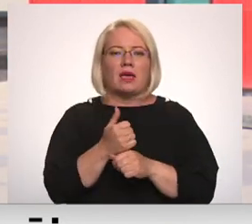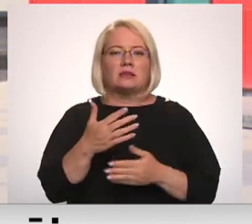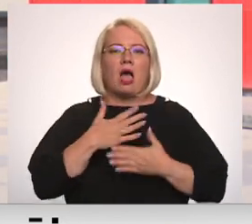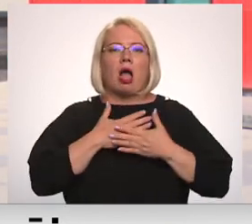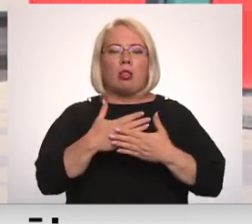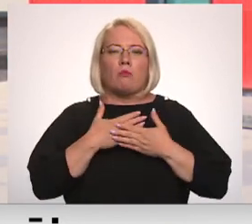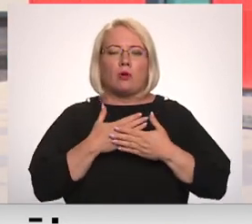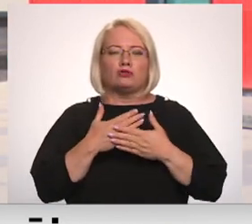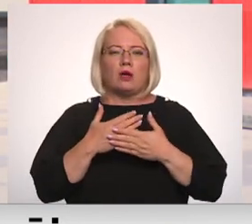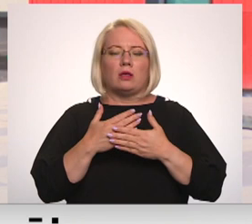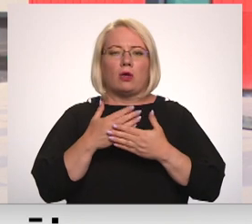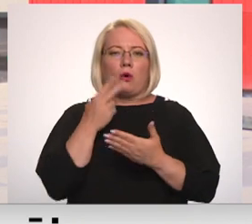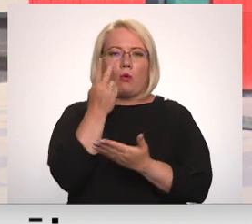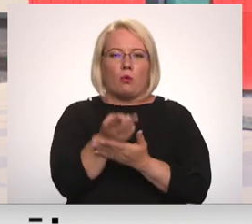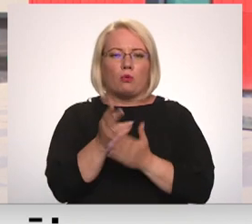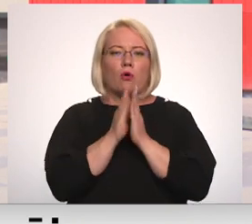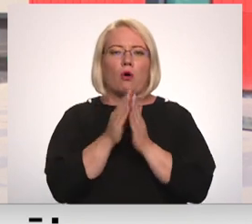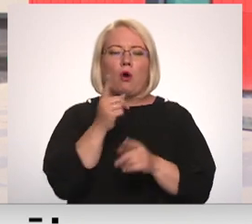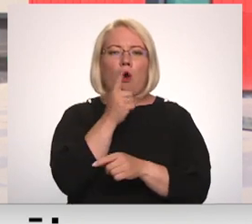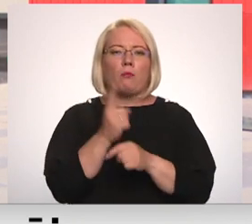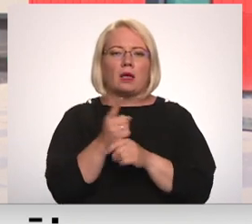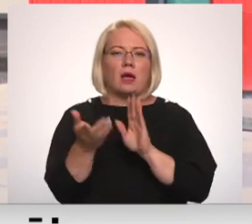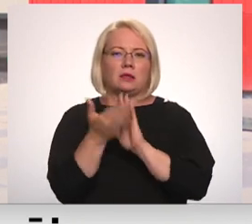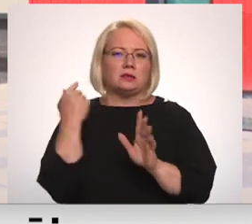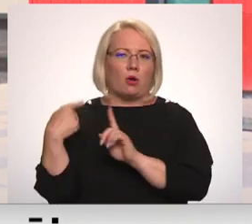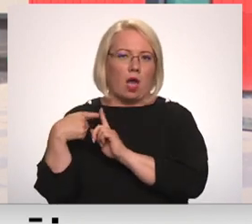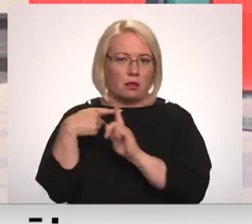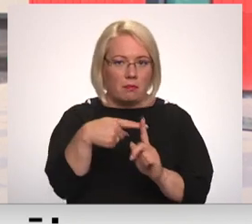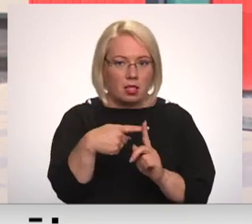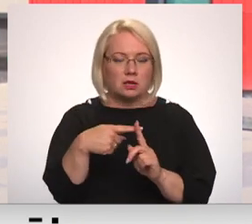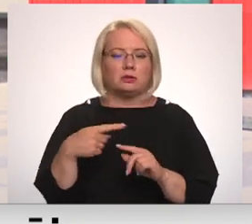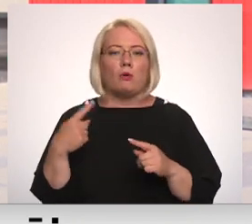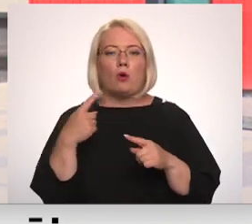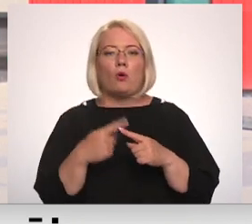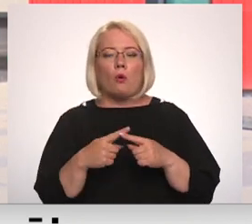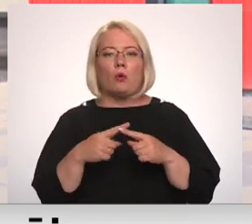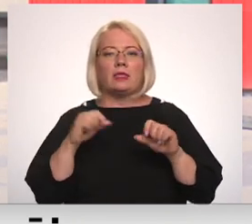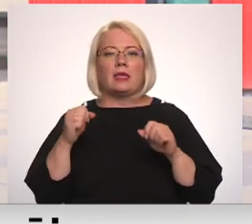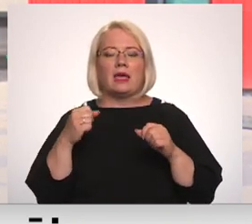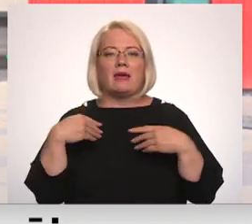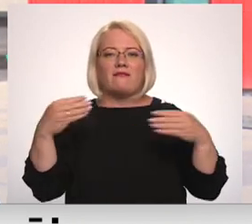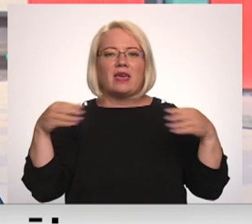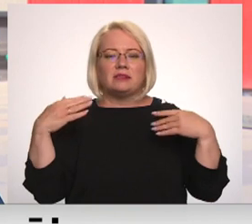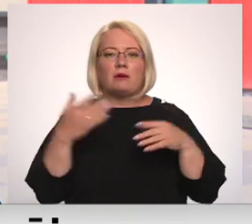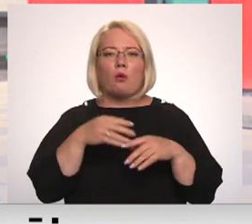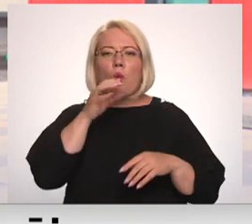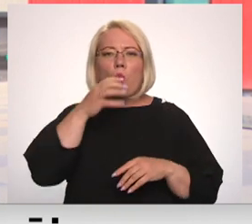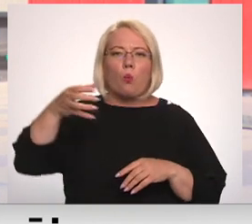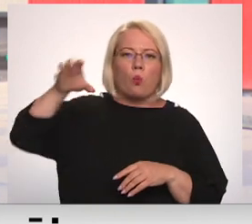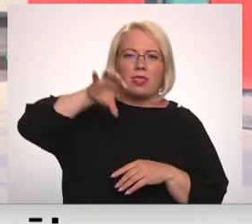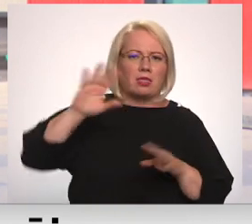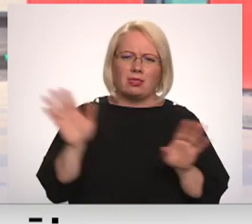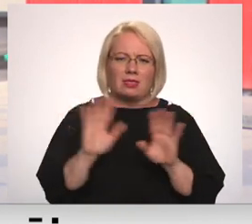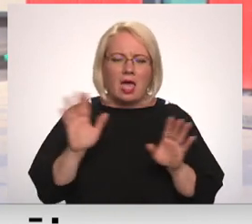Obligāti, protams, palīgās saukt NMPD. Un vēsināt, varbūt neliet tieši ūdeni virsu, bet